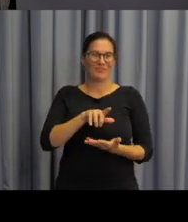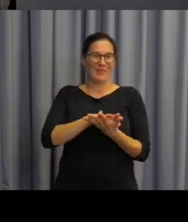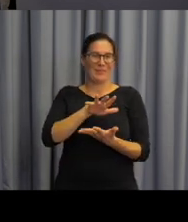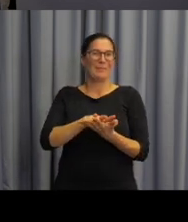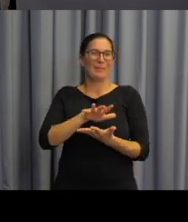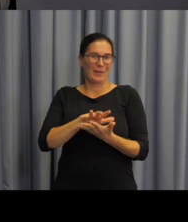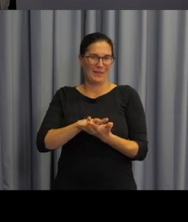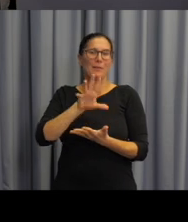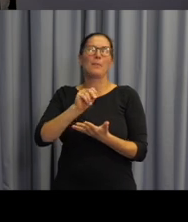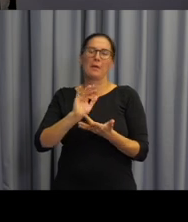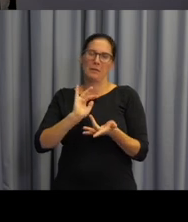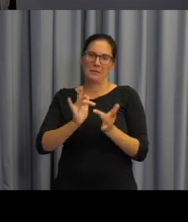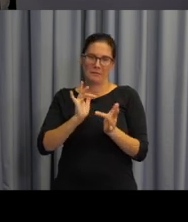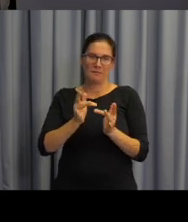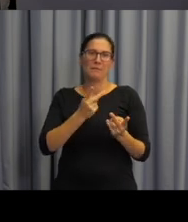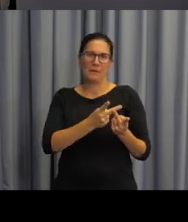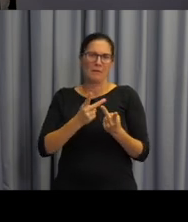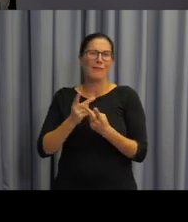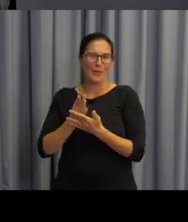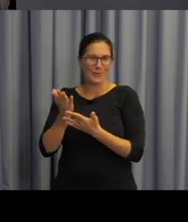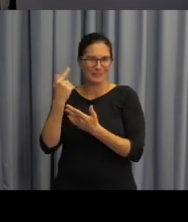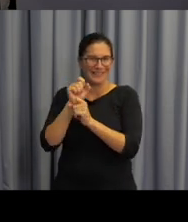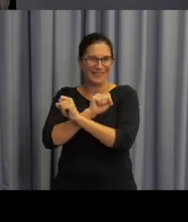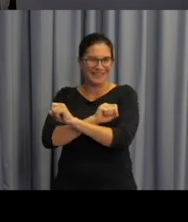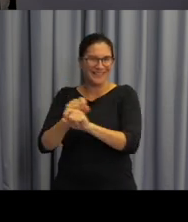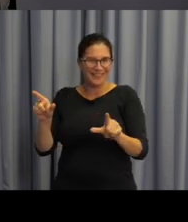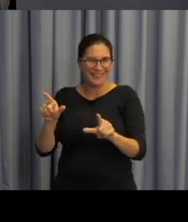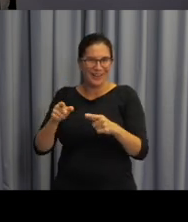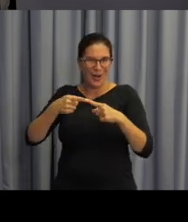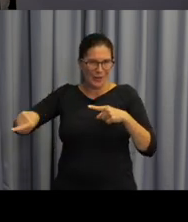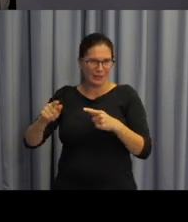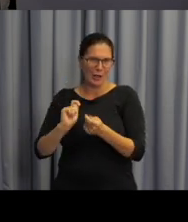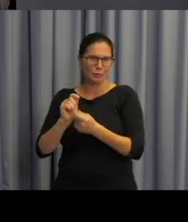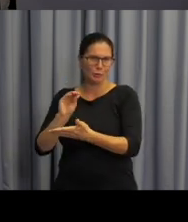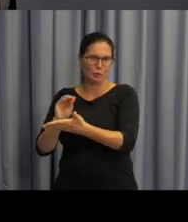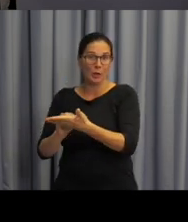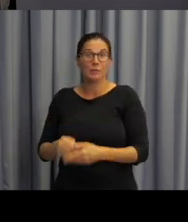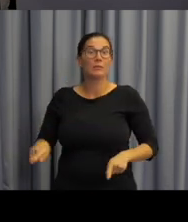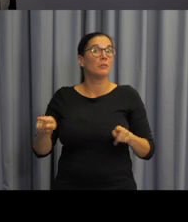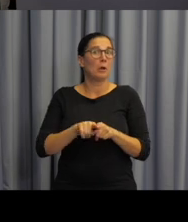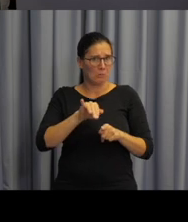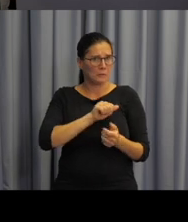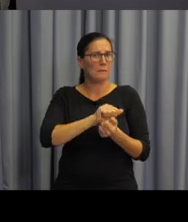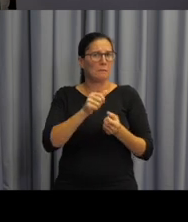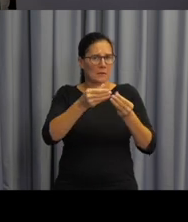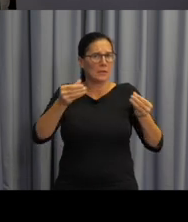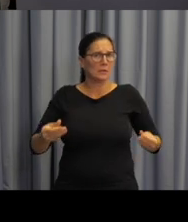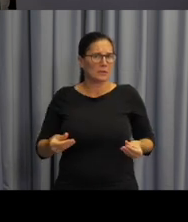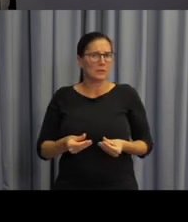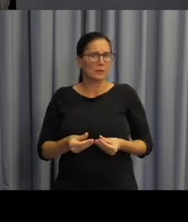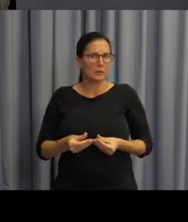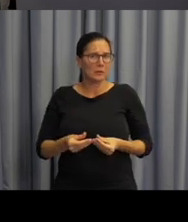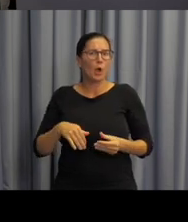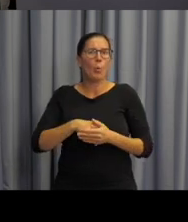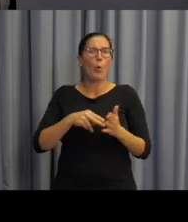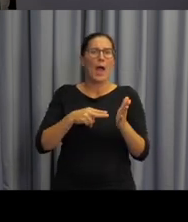Materiál existuje jednak v elektronické verzi, na který jste dostali odkaz v četu, ale také existují vytištěné